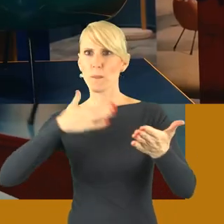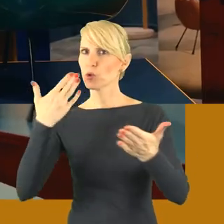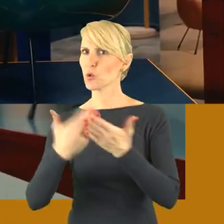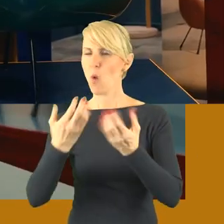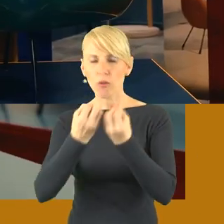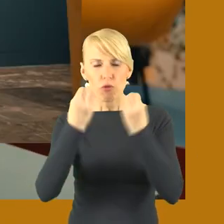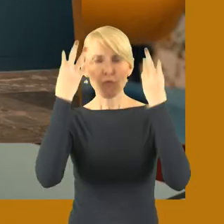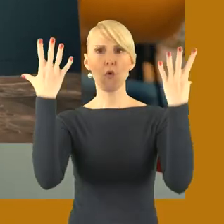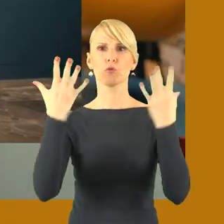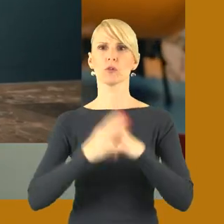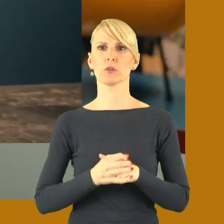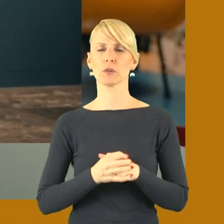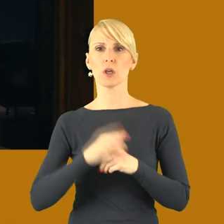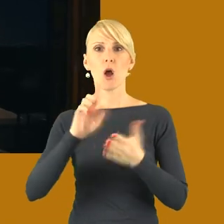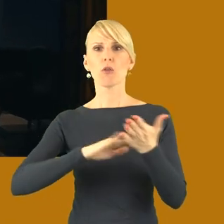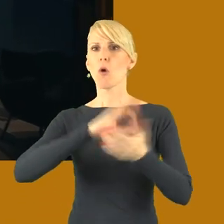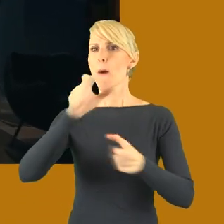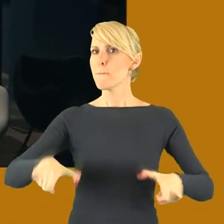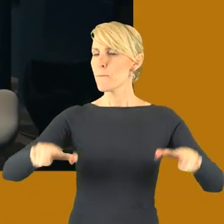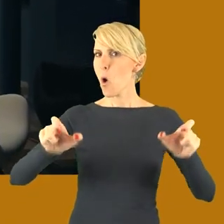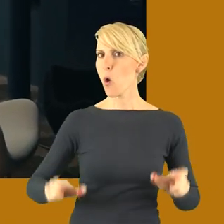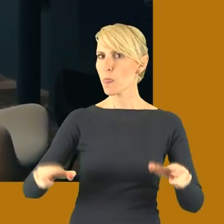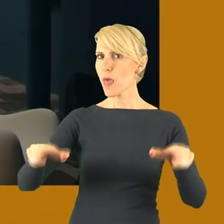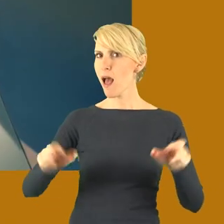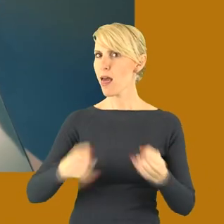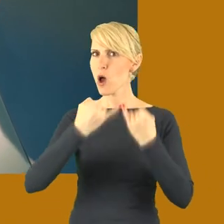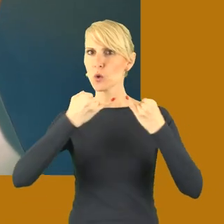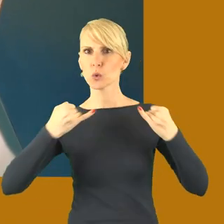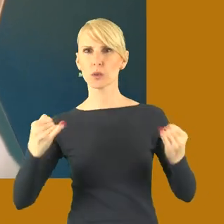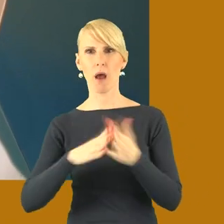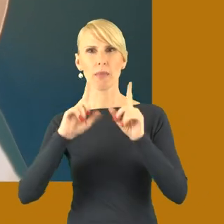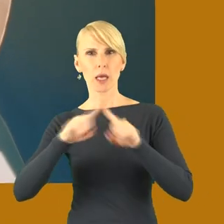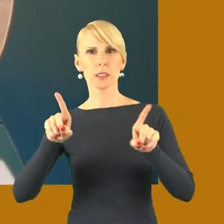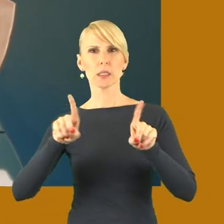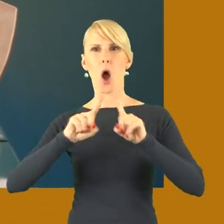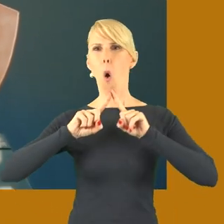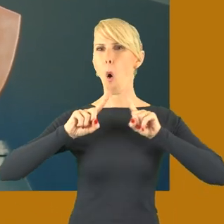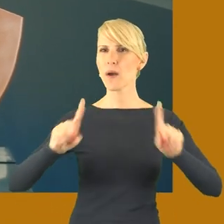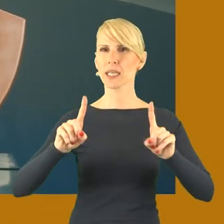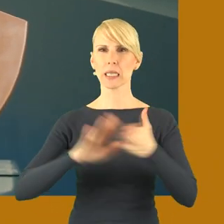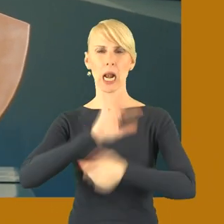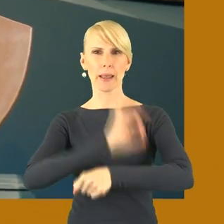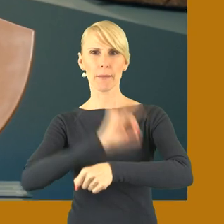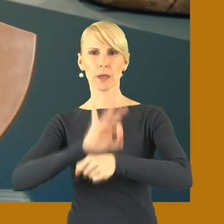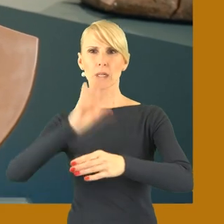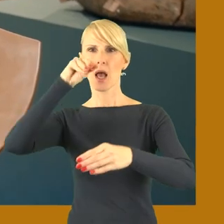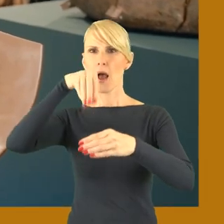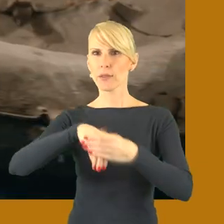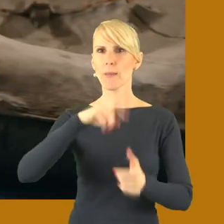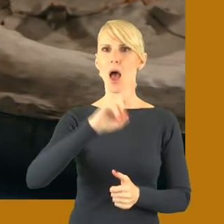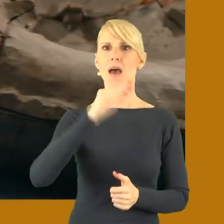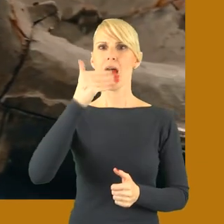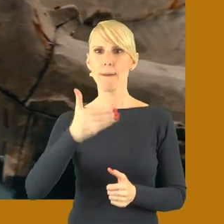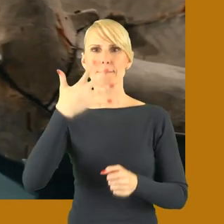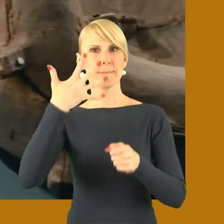przykłady jego twórczości projektowej. Są to m.in. formy, projekty foteli, a także oryginalne obiekty,